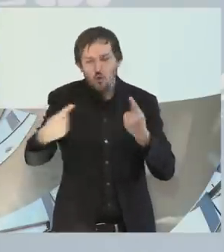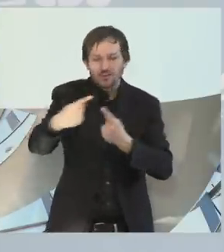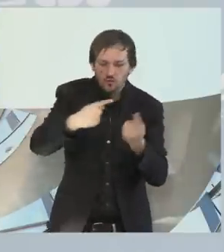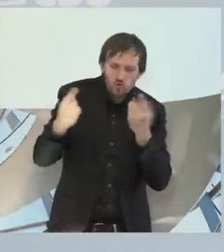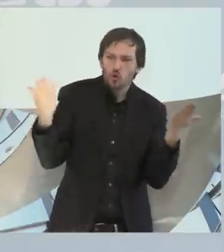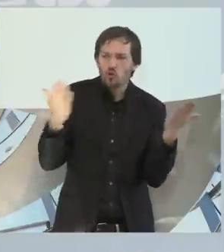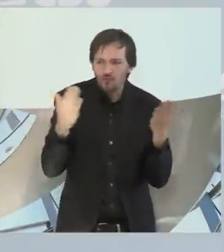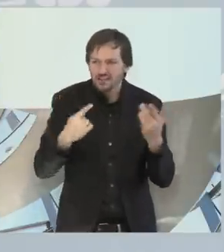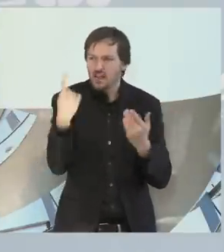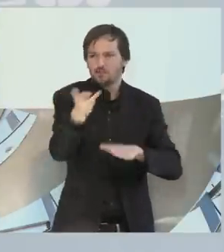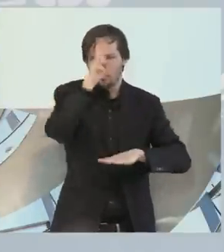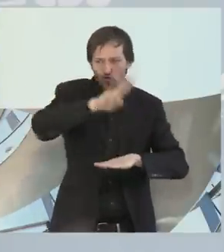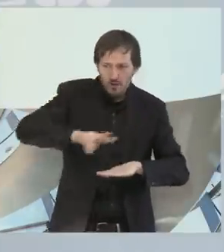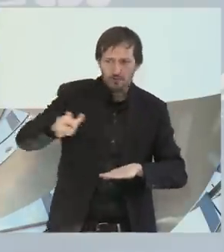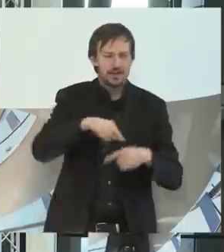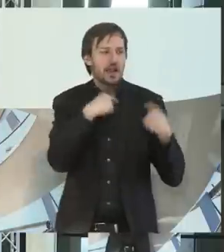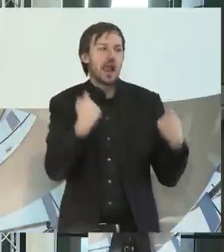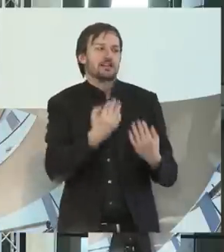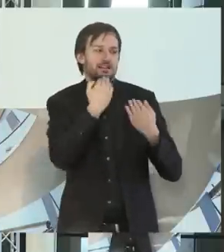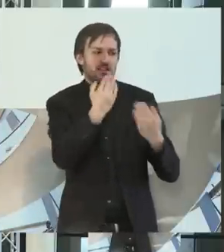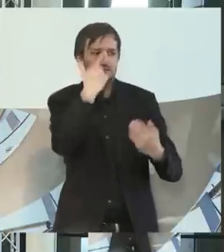diesem Thema gemacht wird. Herzlichen Dank.